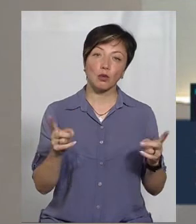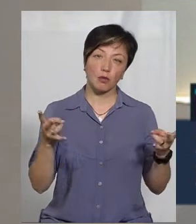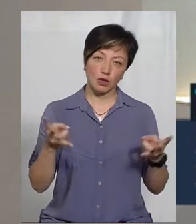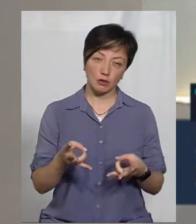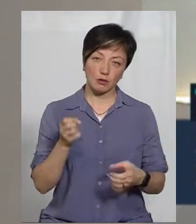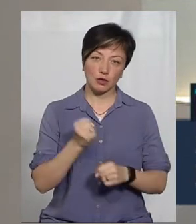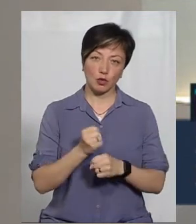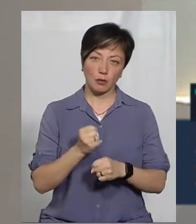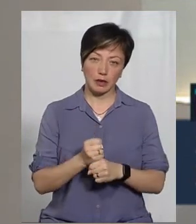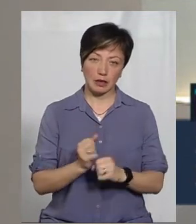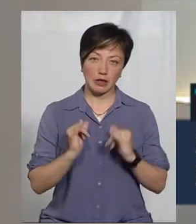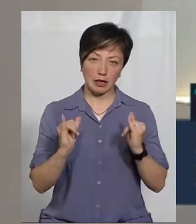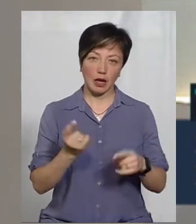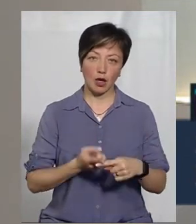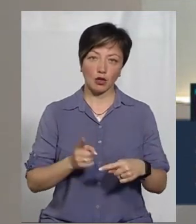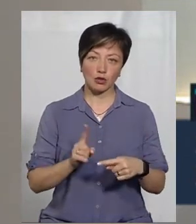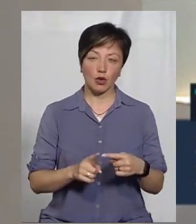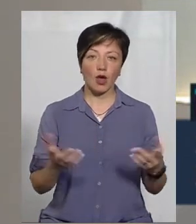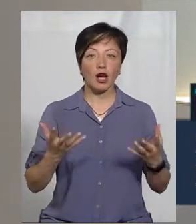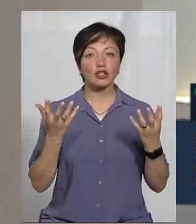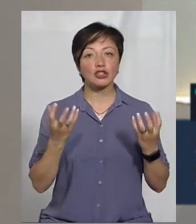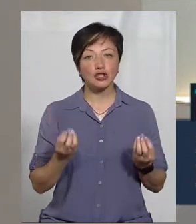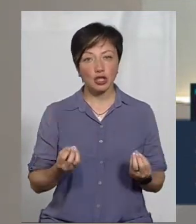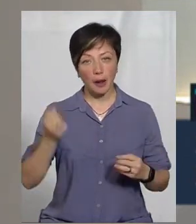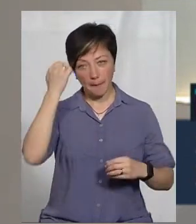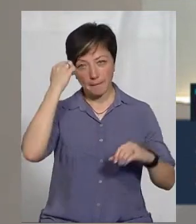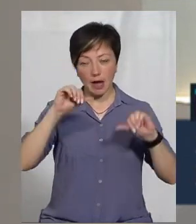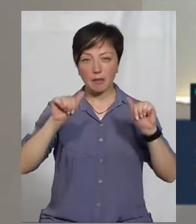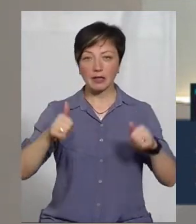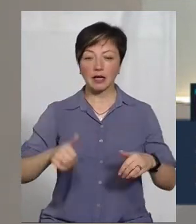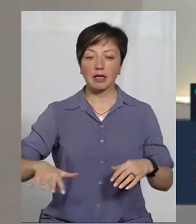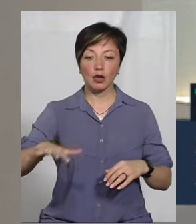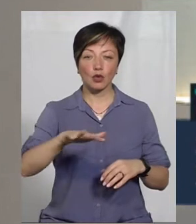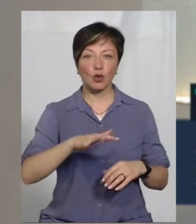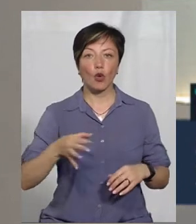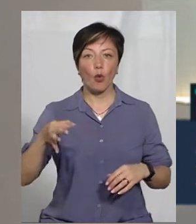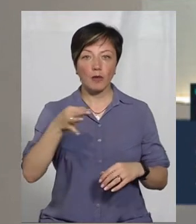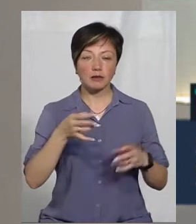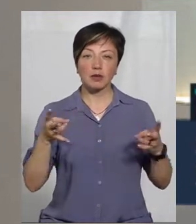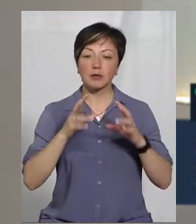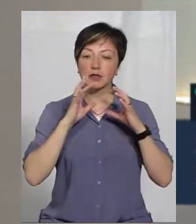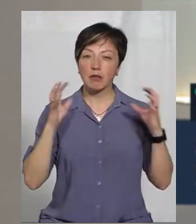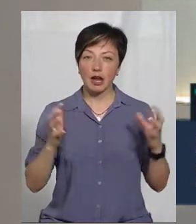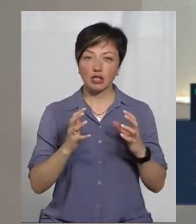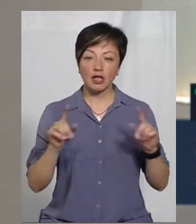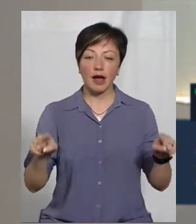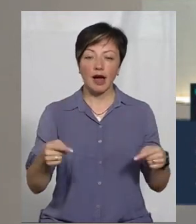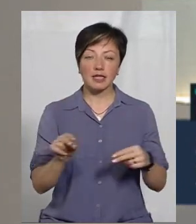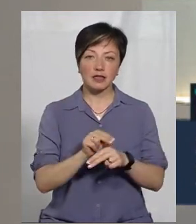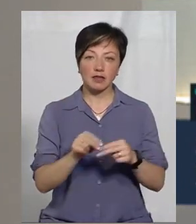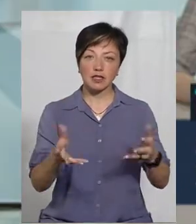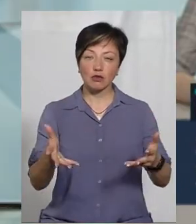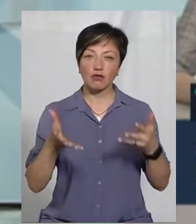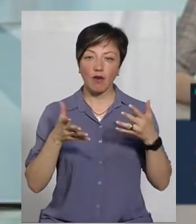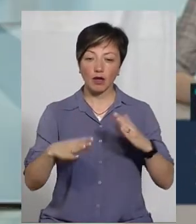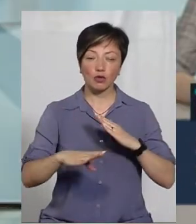для цього зробити? Які ще пам'ятки на території Хмельниччини потребують збереження і реставрації? З'ясувати